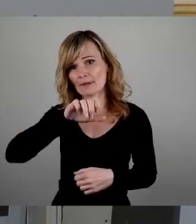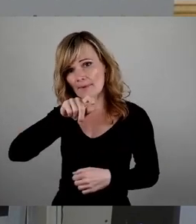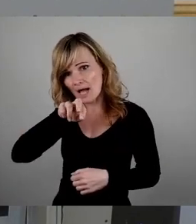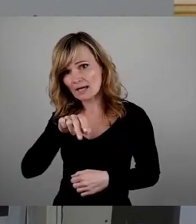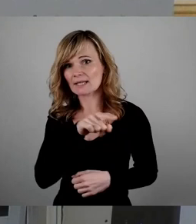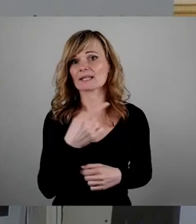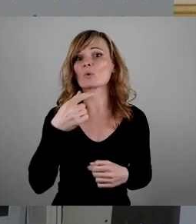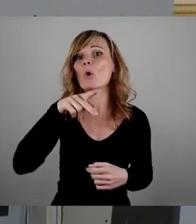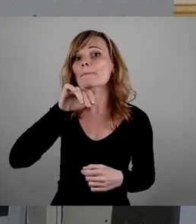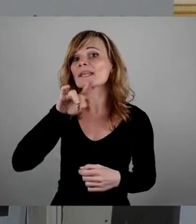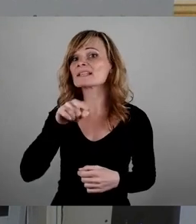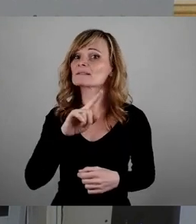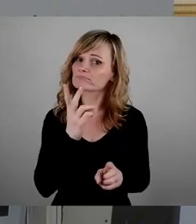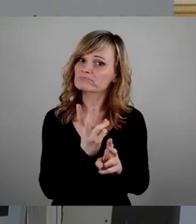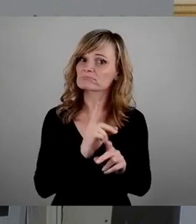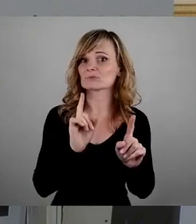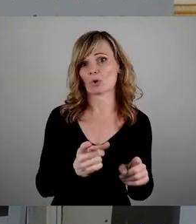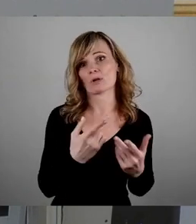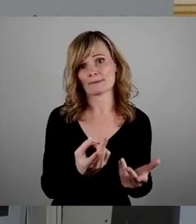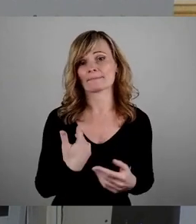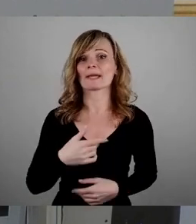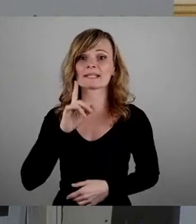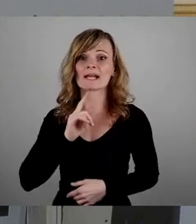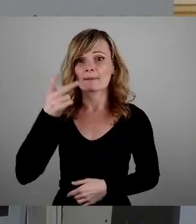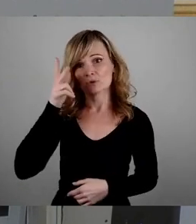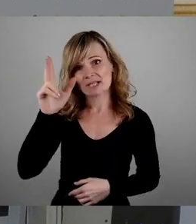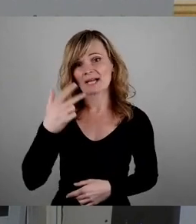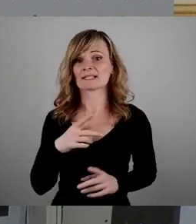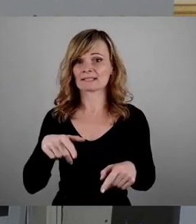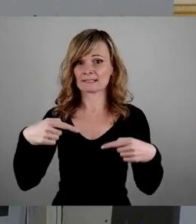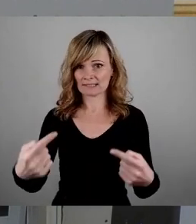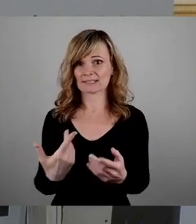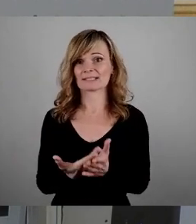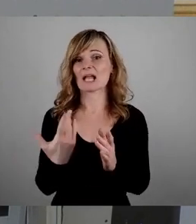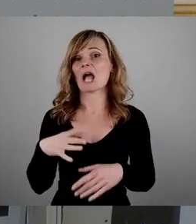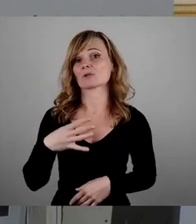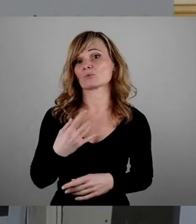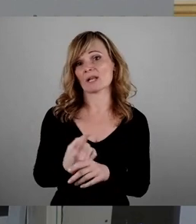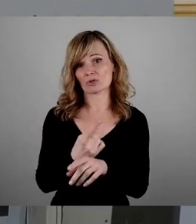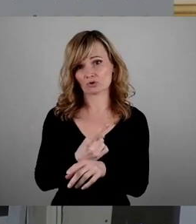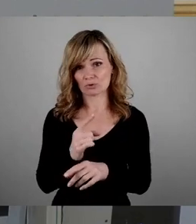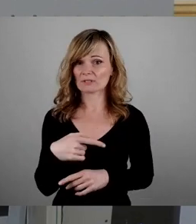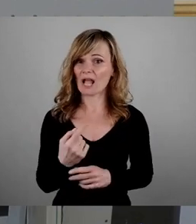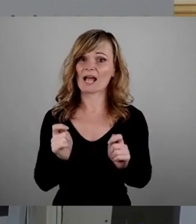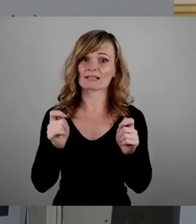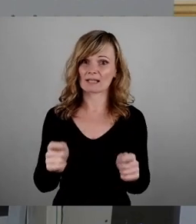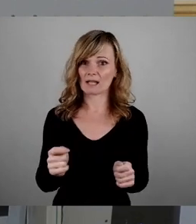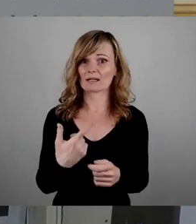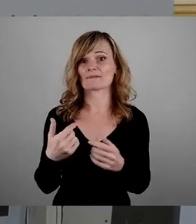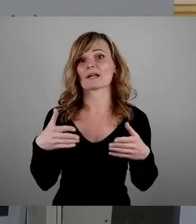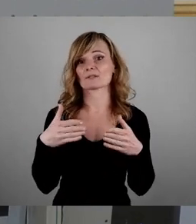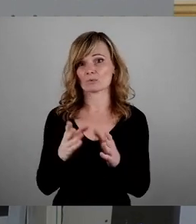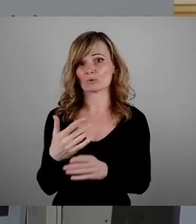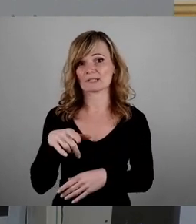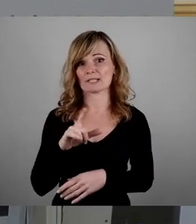Grobitz erhalten. Meine Damen und Herren, wir werden im Anschluss an diese Aktuelle Stunde den Antrag der Fraktion Die Linke,